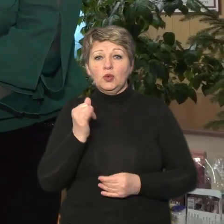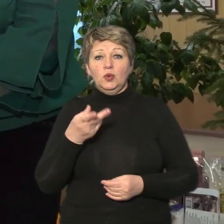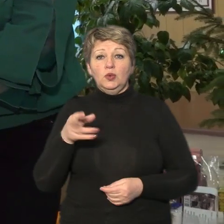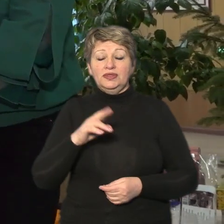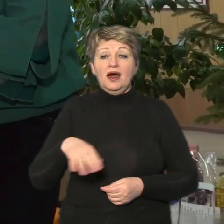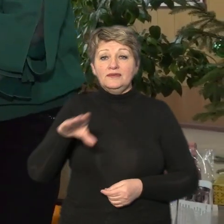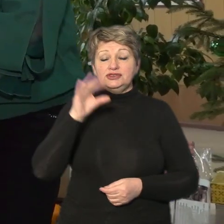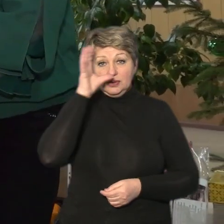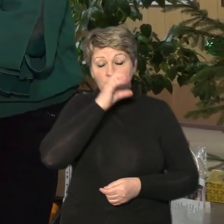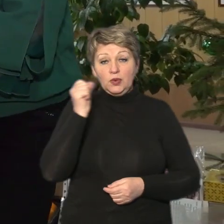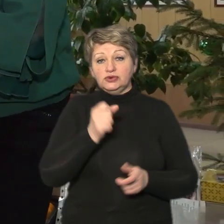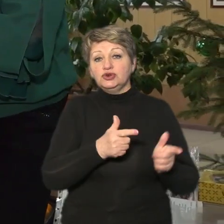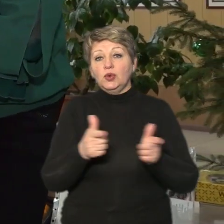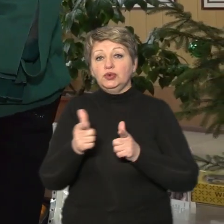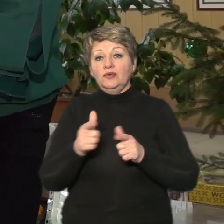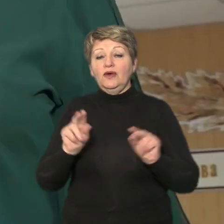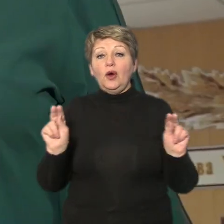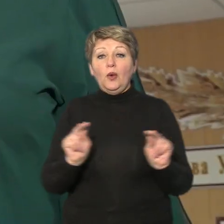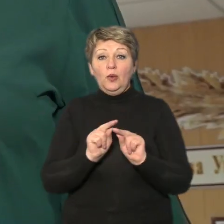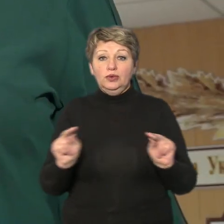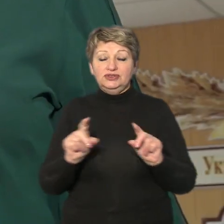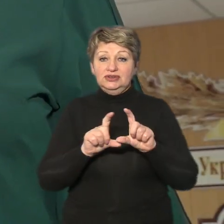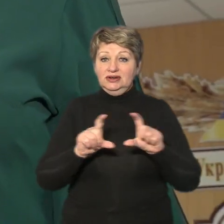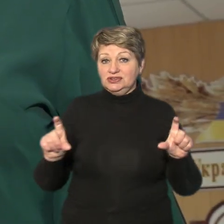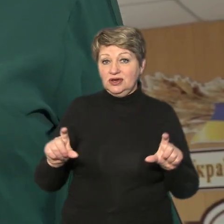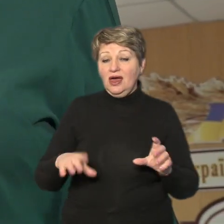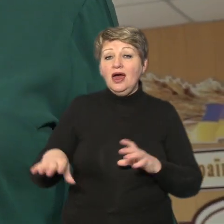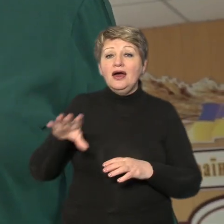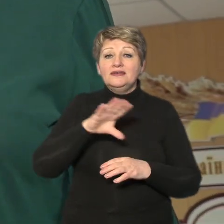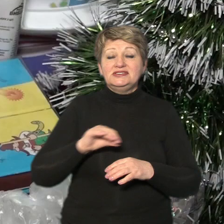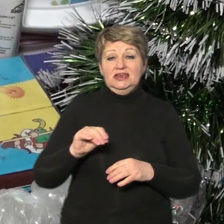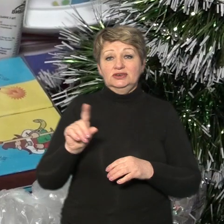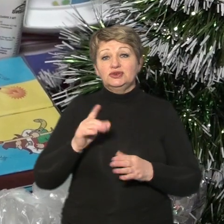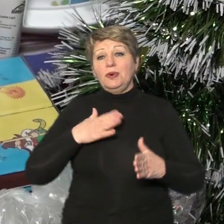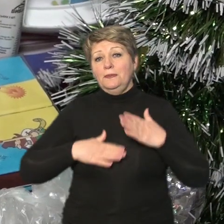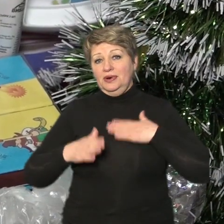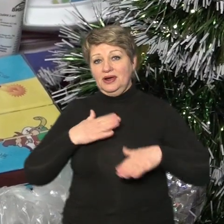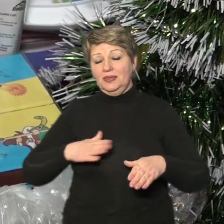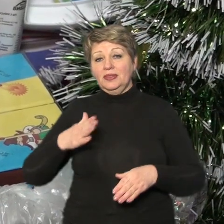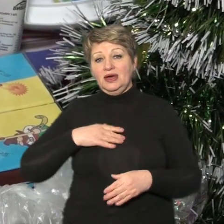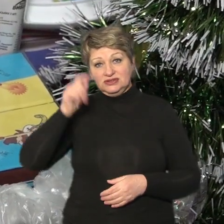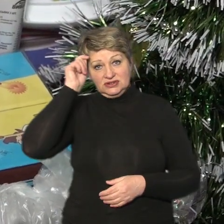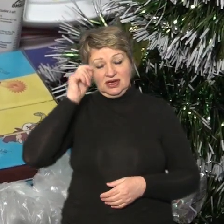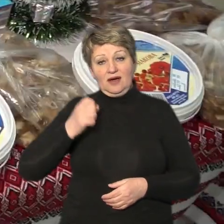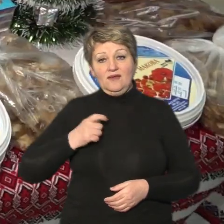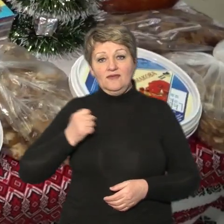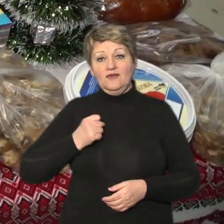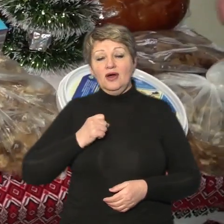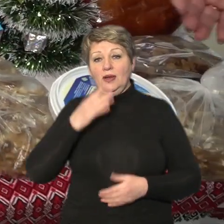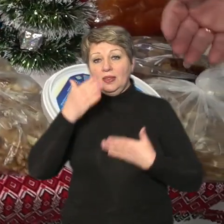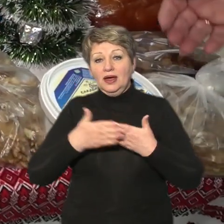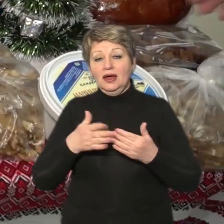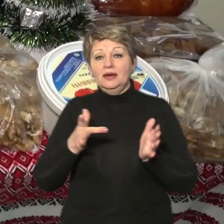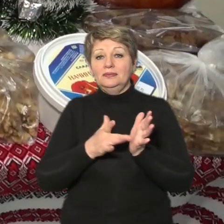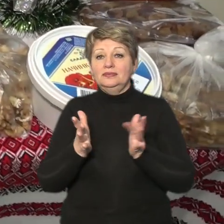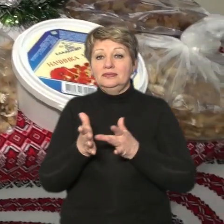санаторної школи розповідає її директорка Людмила Шарапа каже усе аби порадувати наших захисників напередодні різдва куті